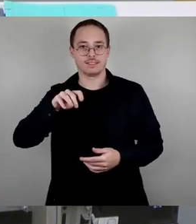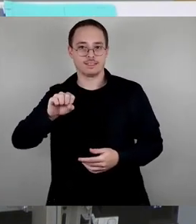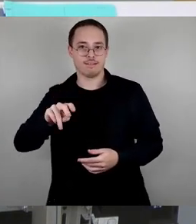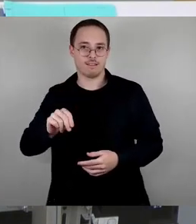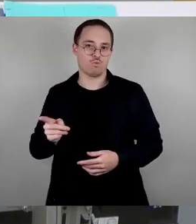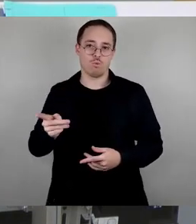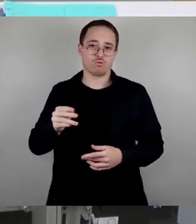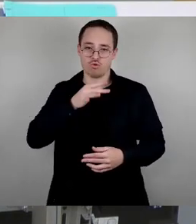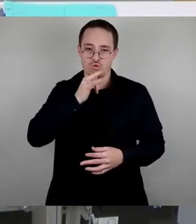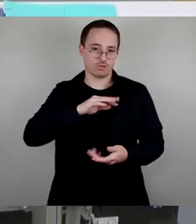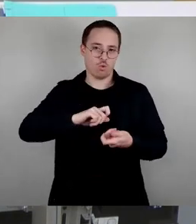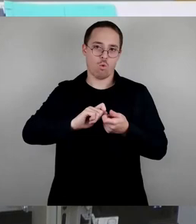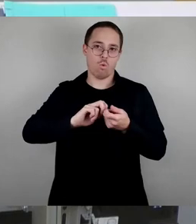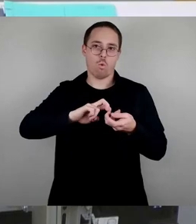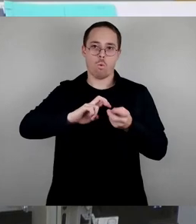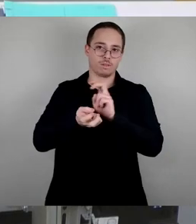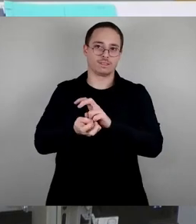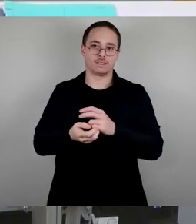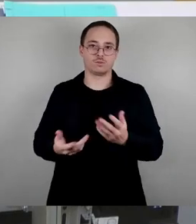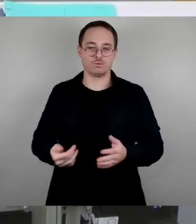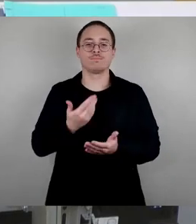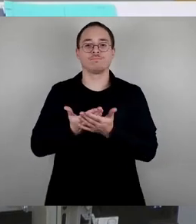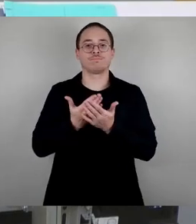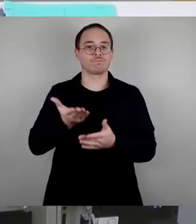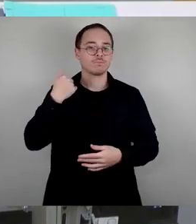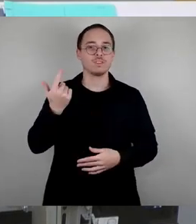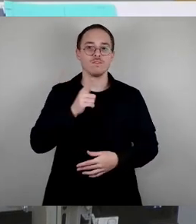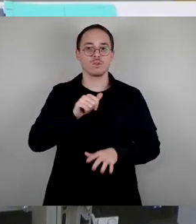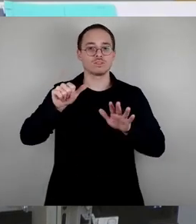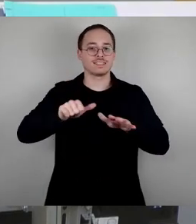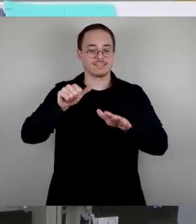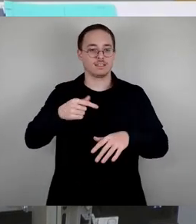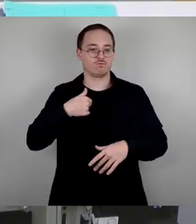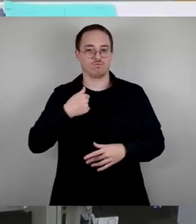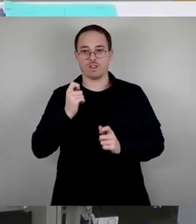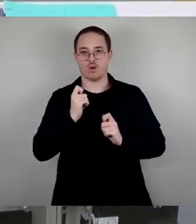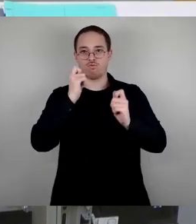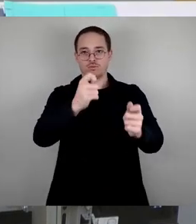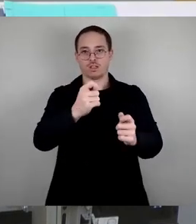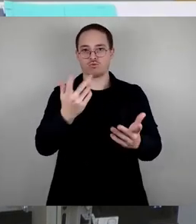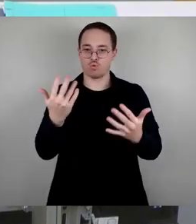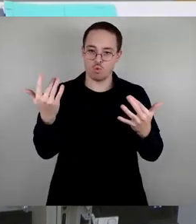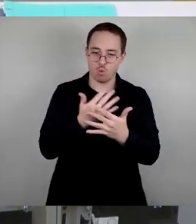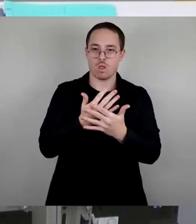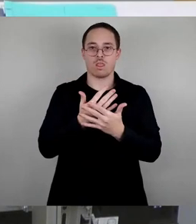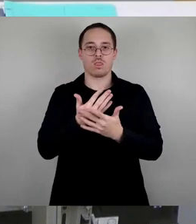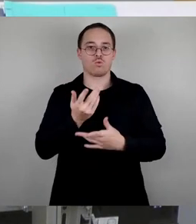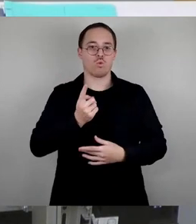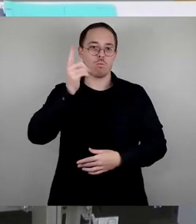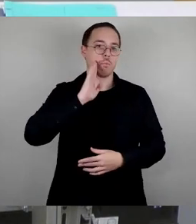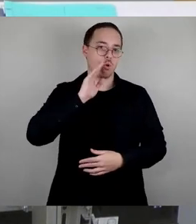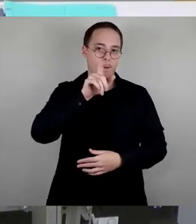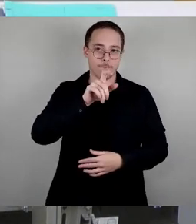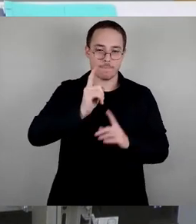Linken und den Grünen den Oberbürgermeister beauftragt, das bestehende Bäder-Konzept der Stadt Dresden zu überarbeiten. Und dabei waren unsere